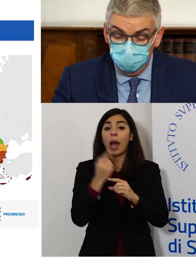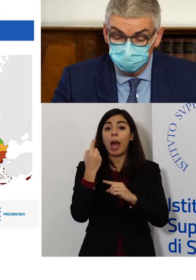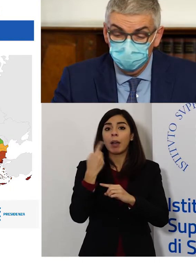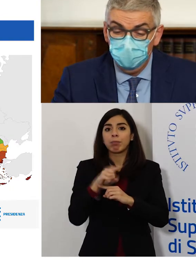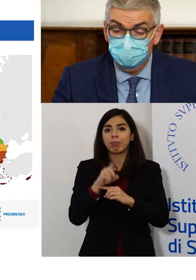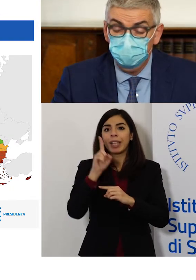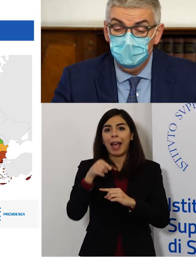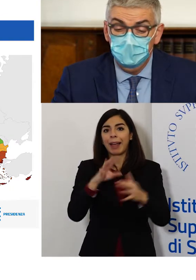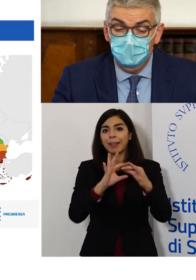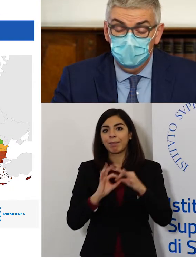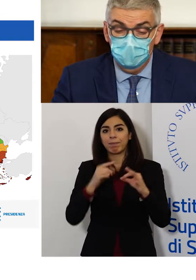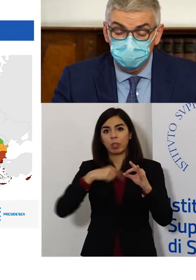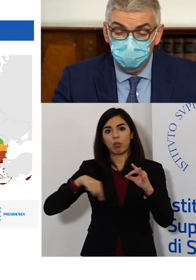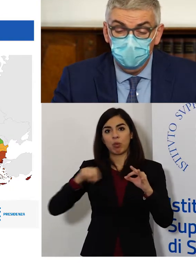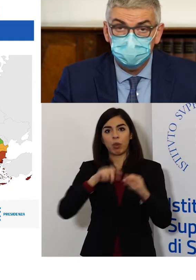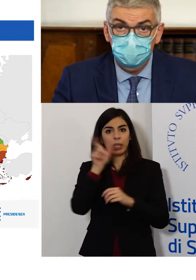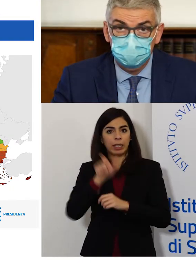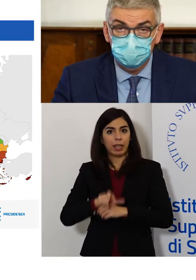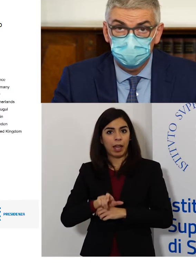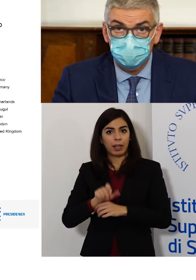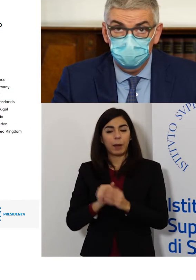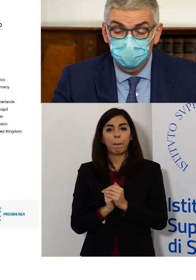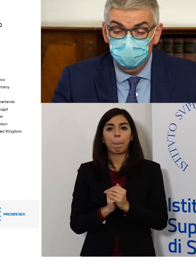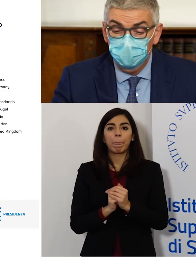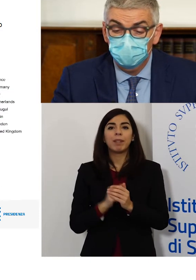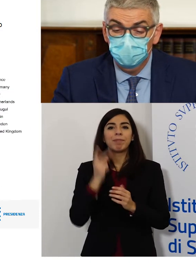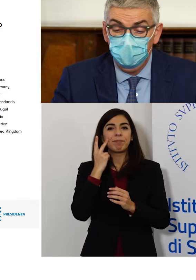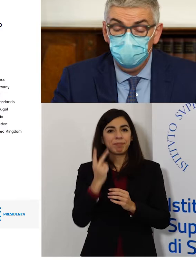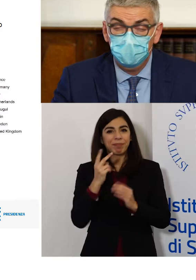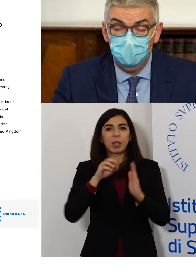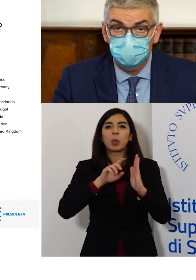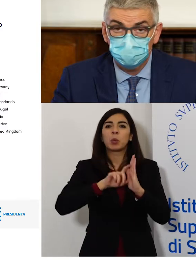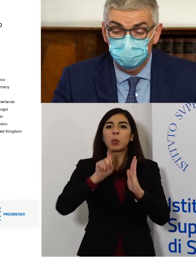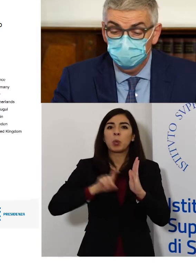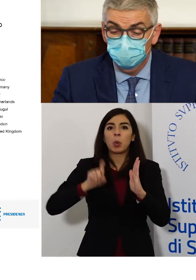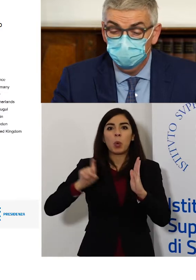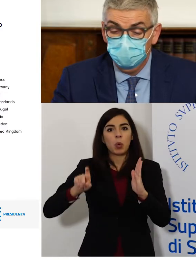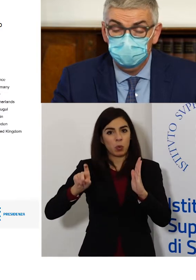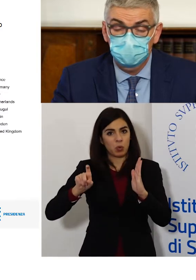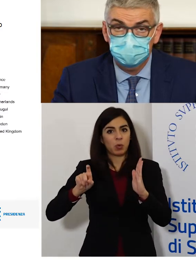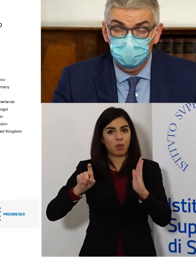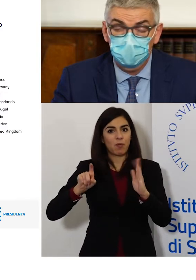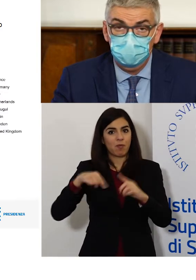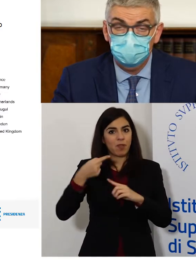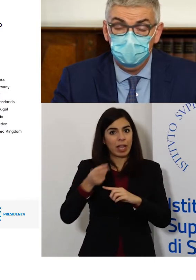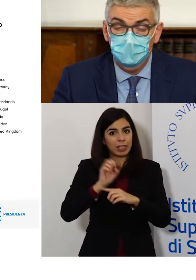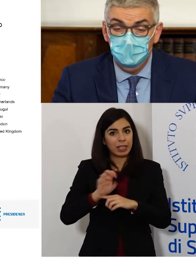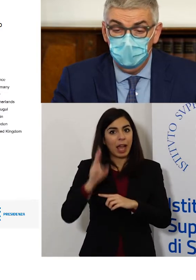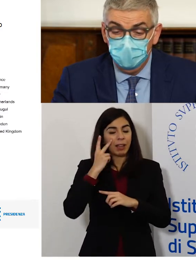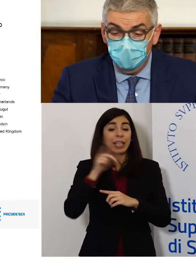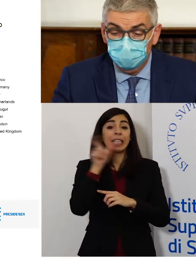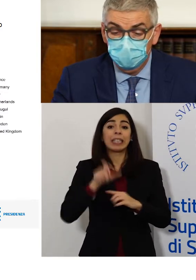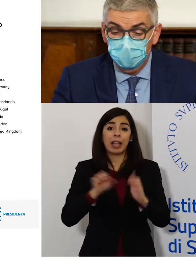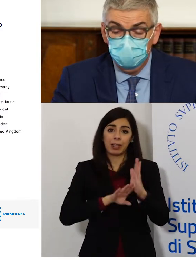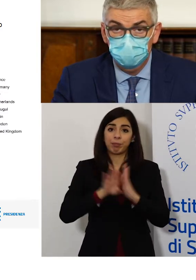anche nel nostro paese. Nel nostro paese, nella slide successiva vediamo le curve, ovviamente c'è una crescita,